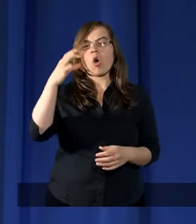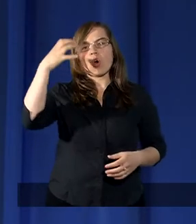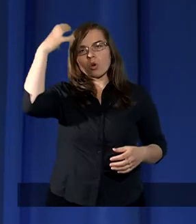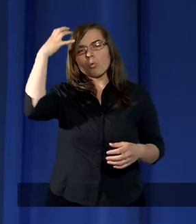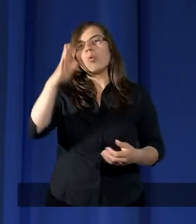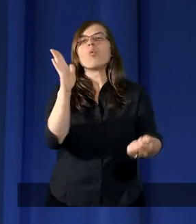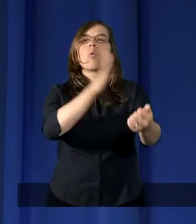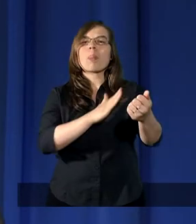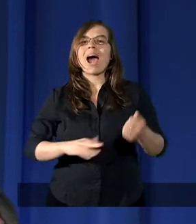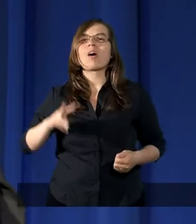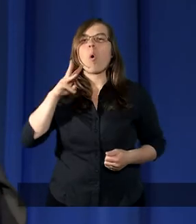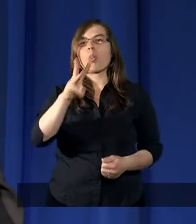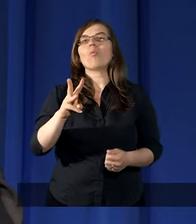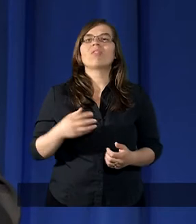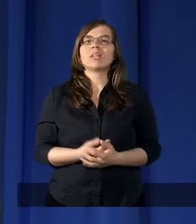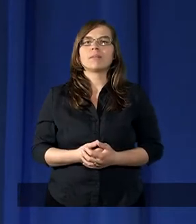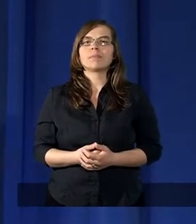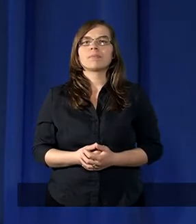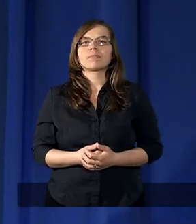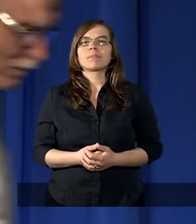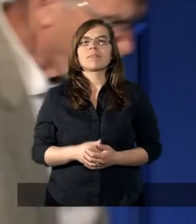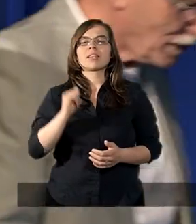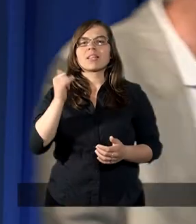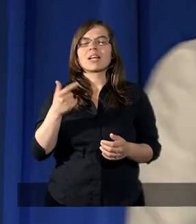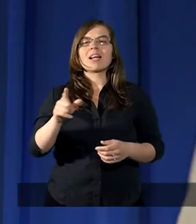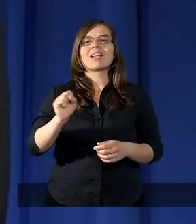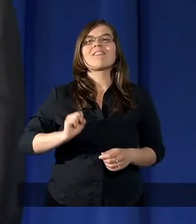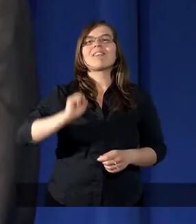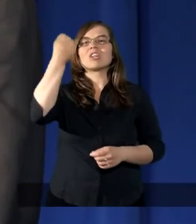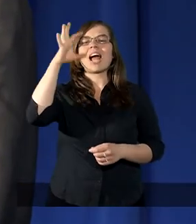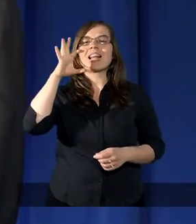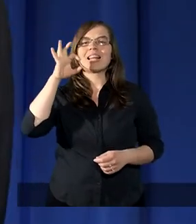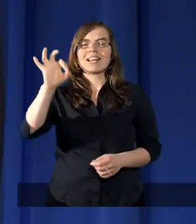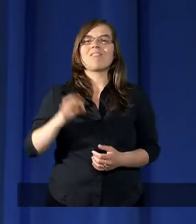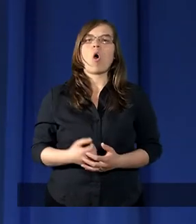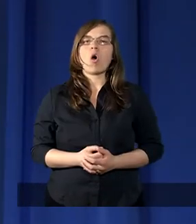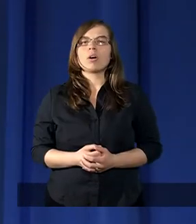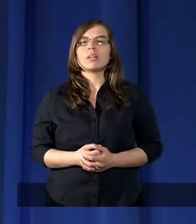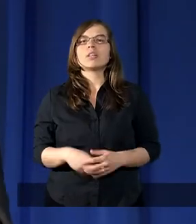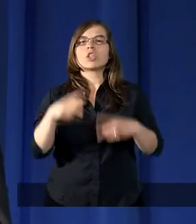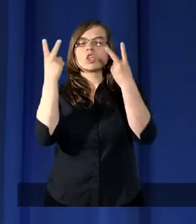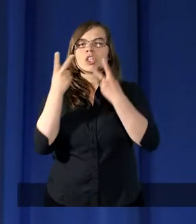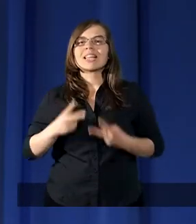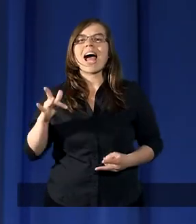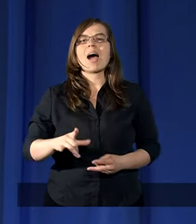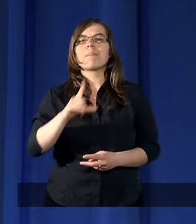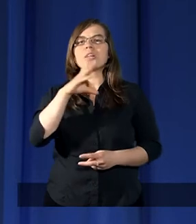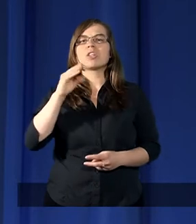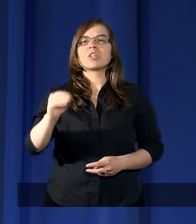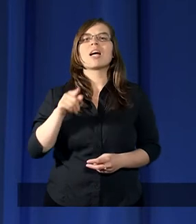Narodów. Pieśń Zwycięstwa Czytamy, że